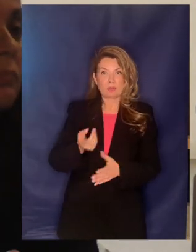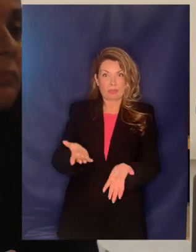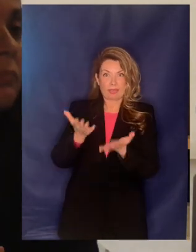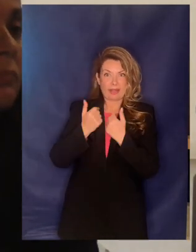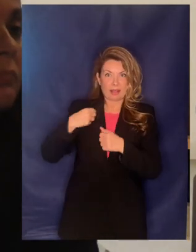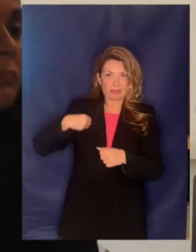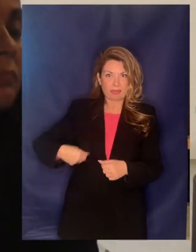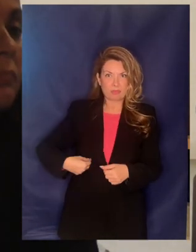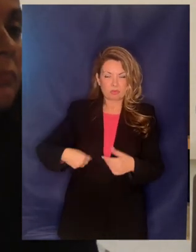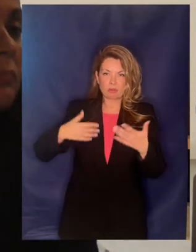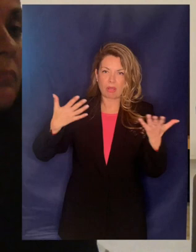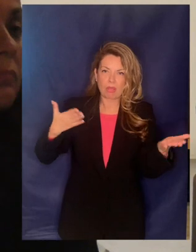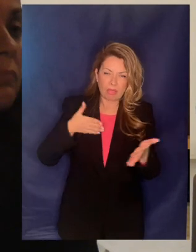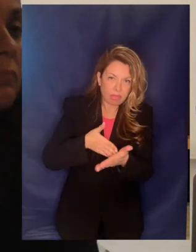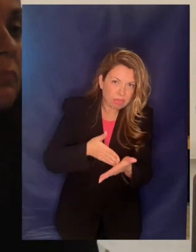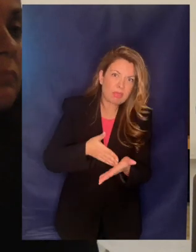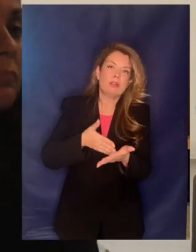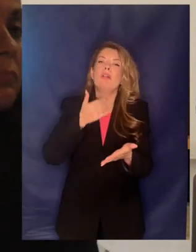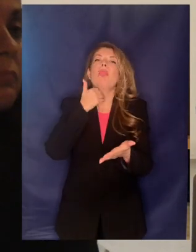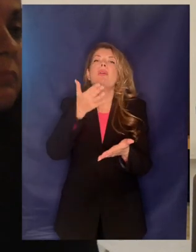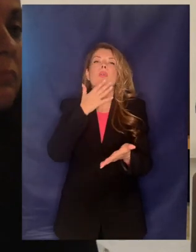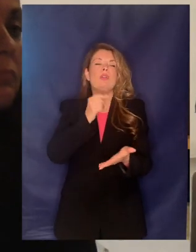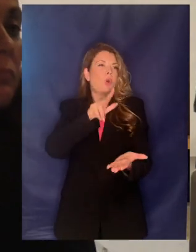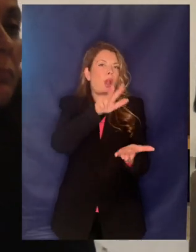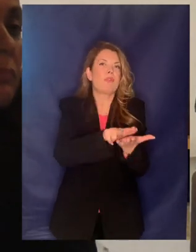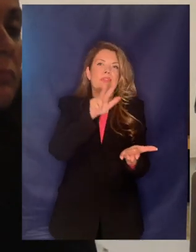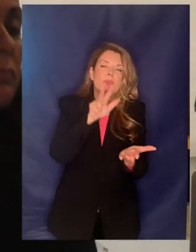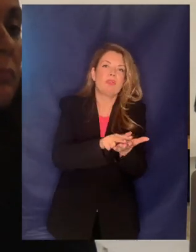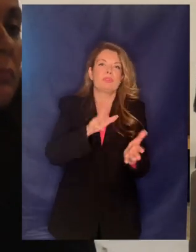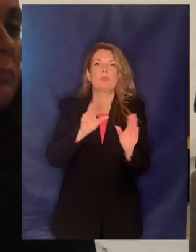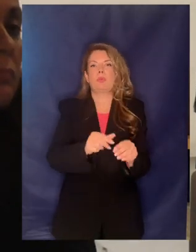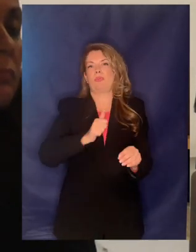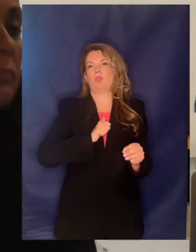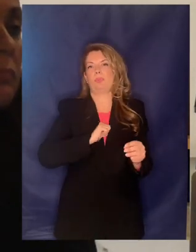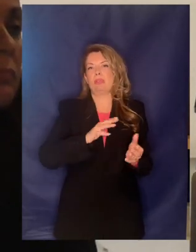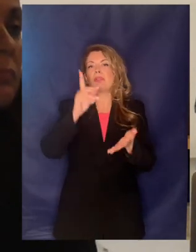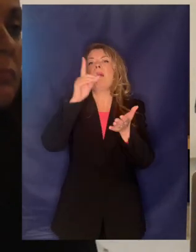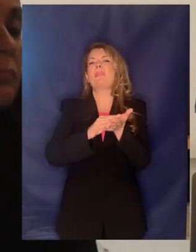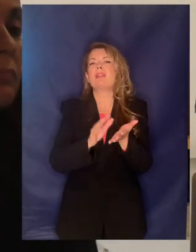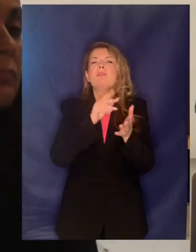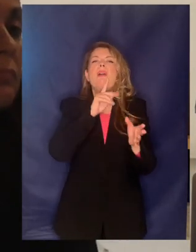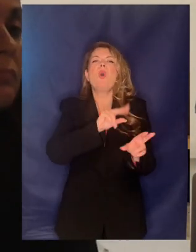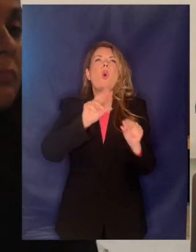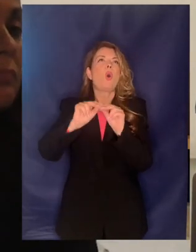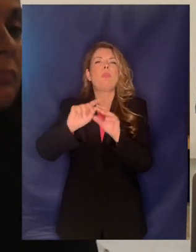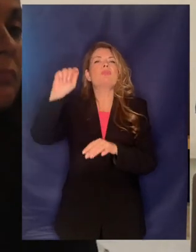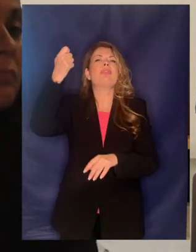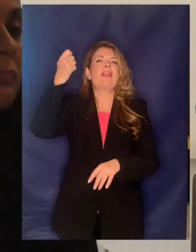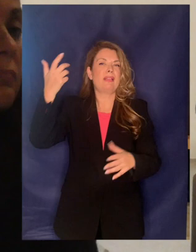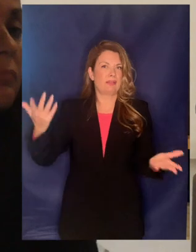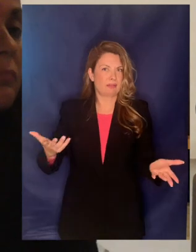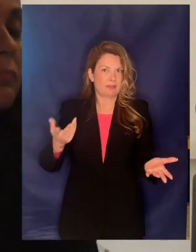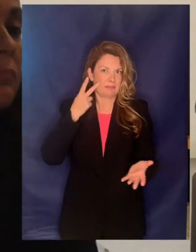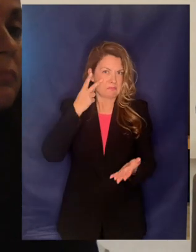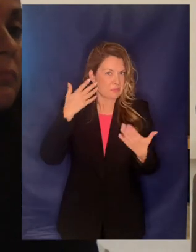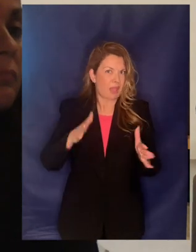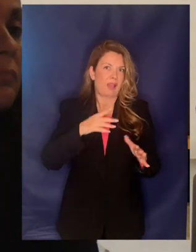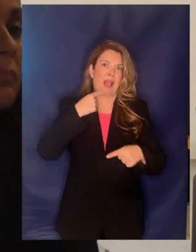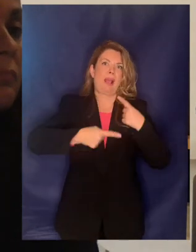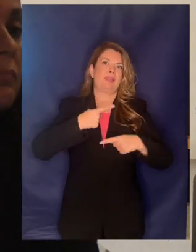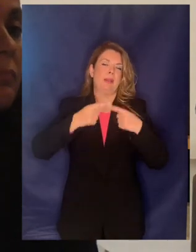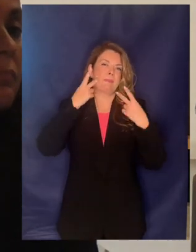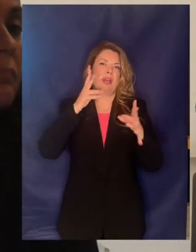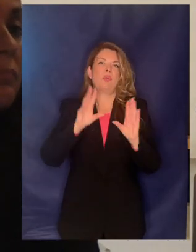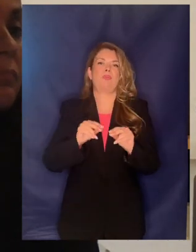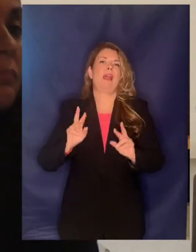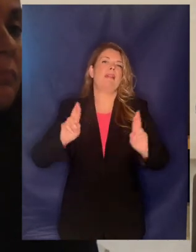δεν μπορεί το δημόσιο να μπλοκάρει σημαντικές αποφάσεις για να σας δώσω ένα παράδειγμα με τη ΔΕΗ βλέπουμε τα